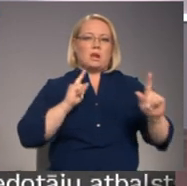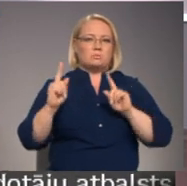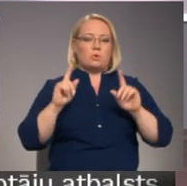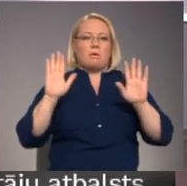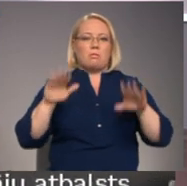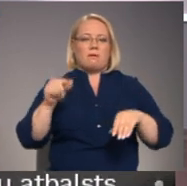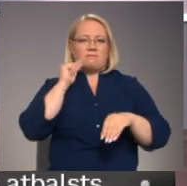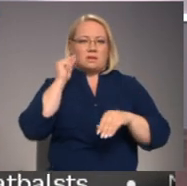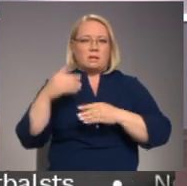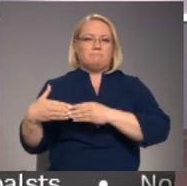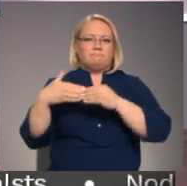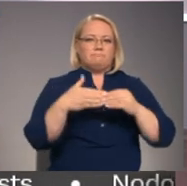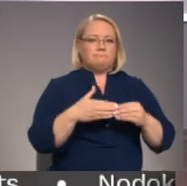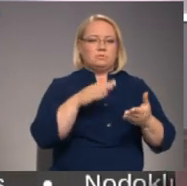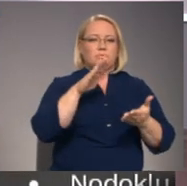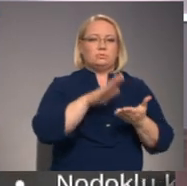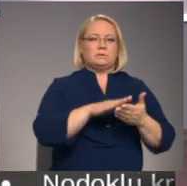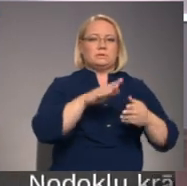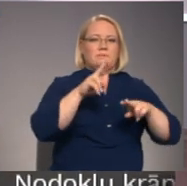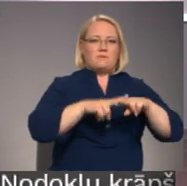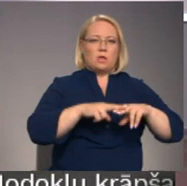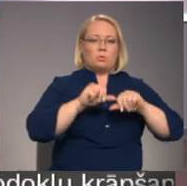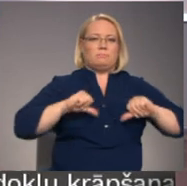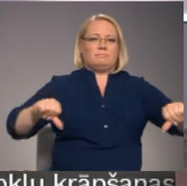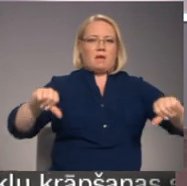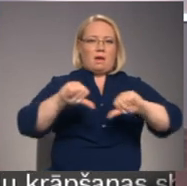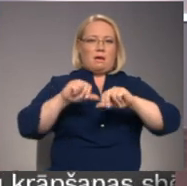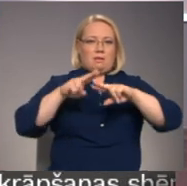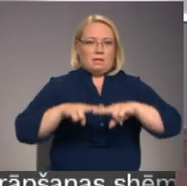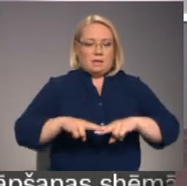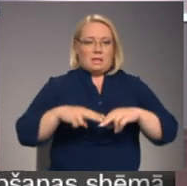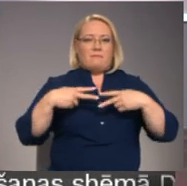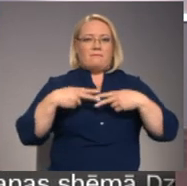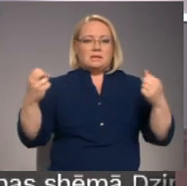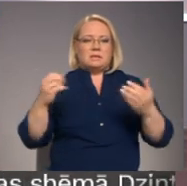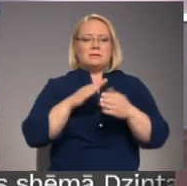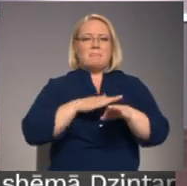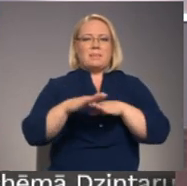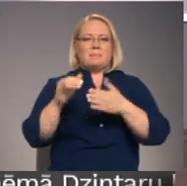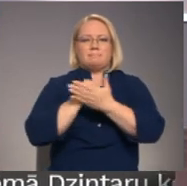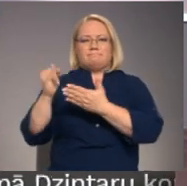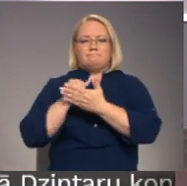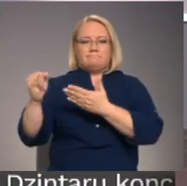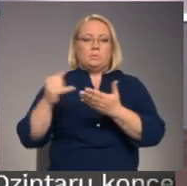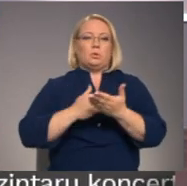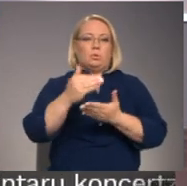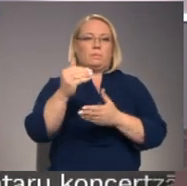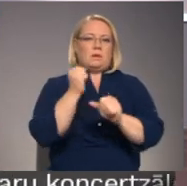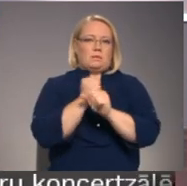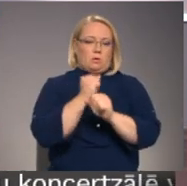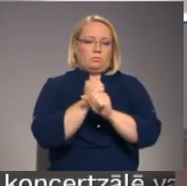lai nugaidātu vīriet uz vietu, kur tiks ievērota karantīna. Viesnīca pilnībā dezinficēta un turpina darbu no